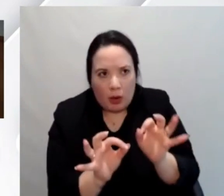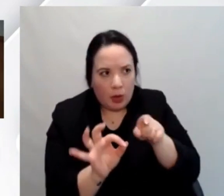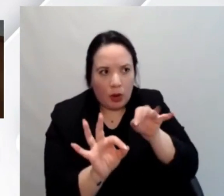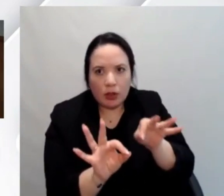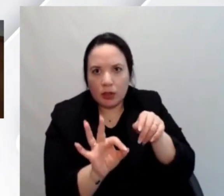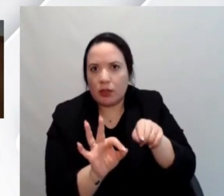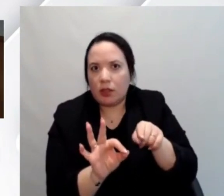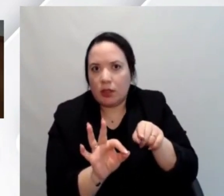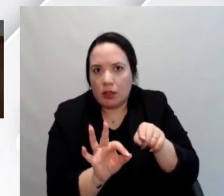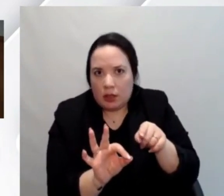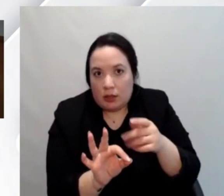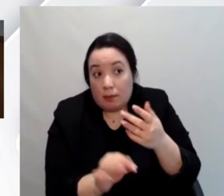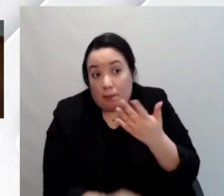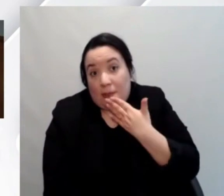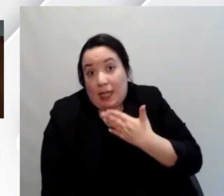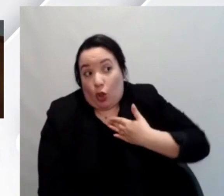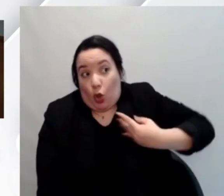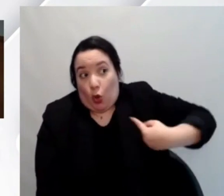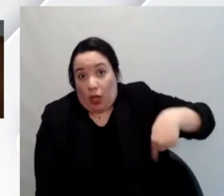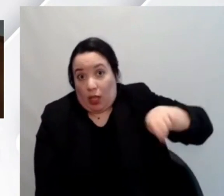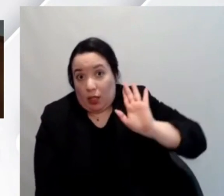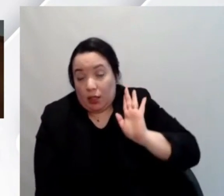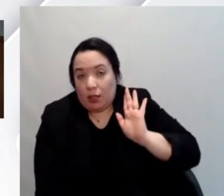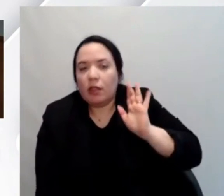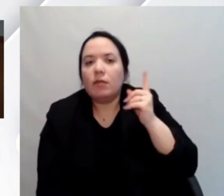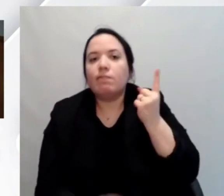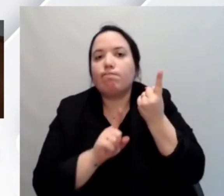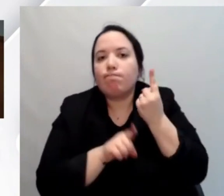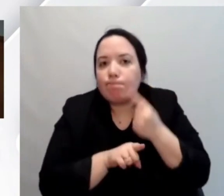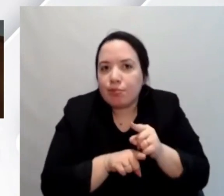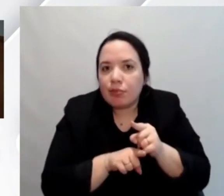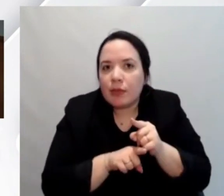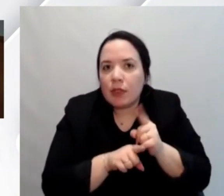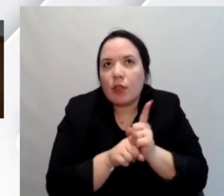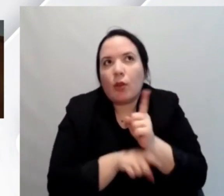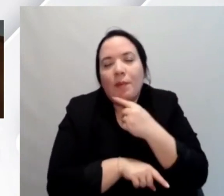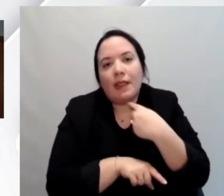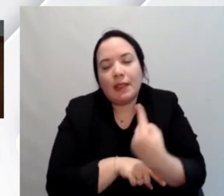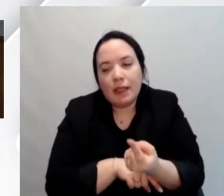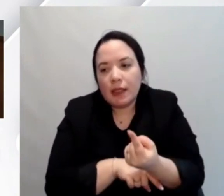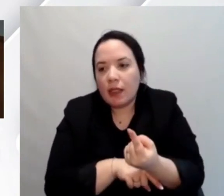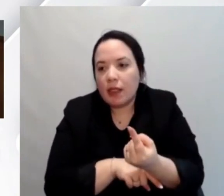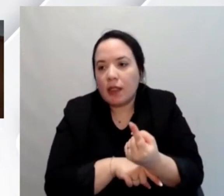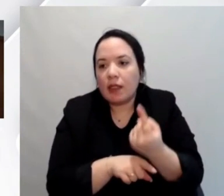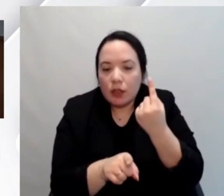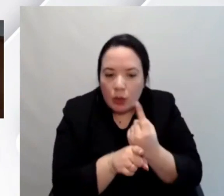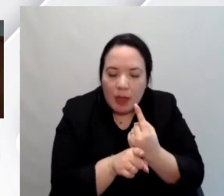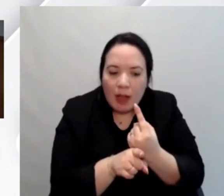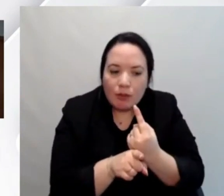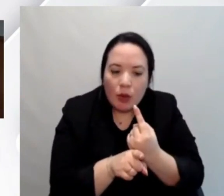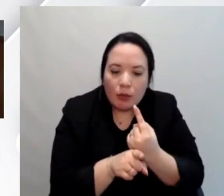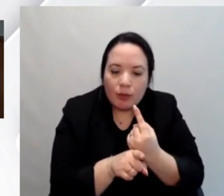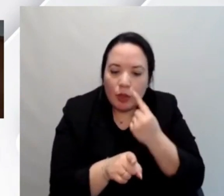modo di vedere per cui come dire riteniamo che si debbano fare le cose